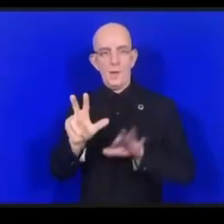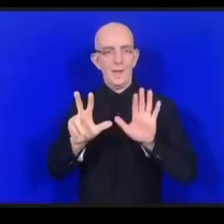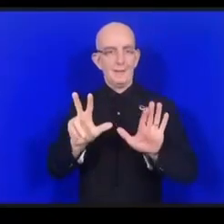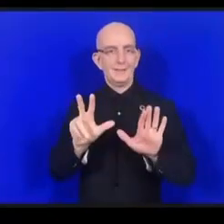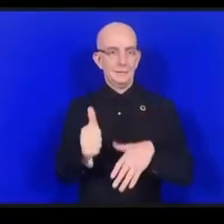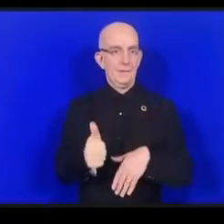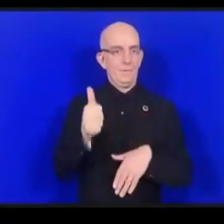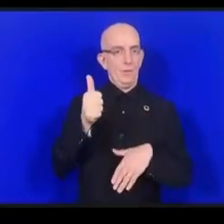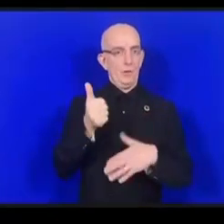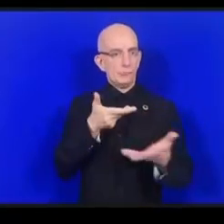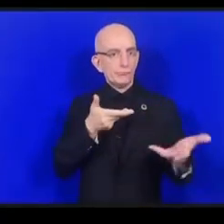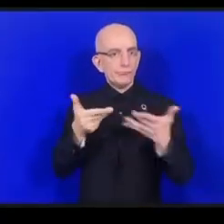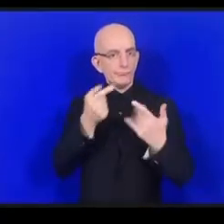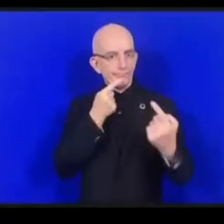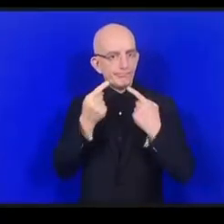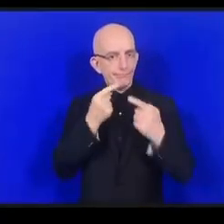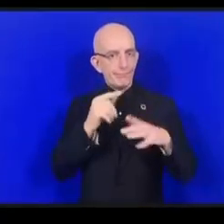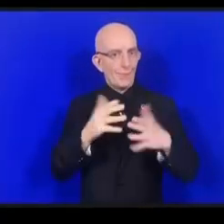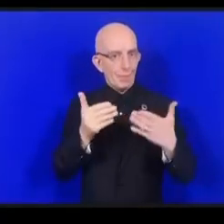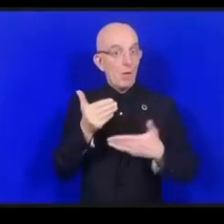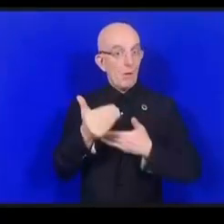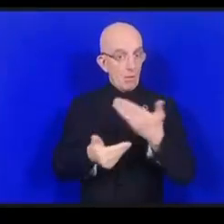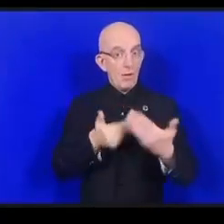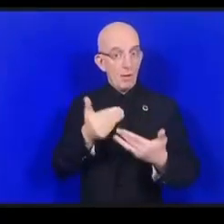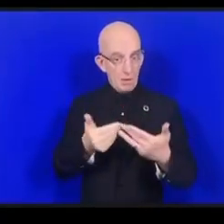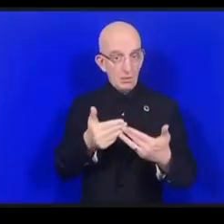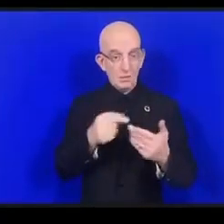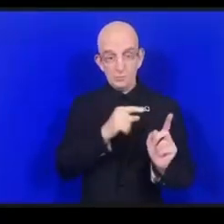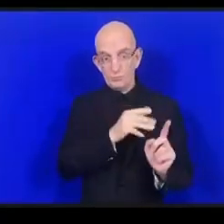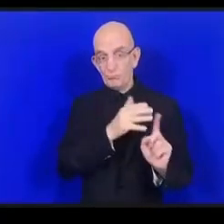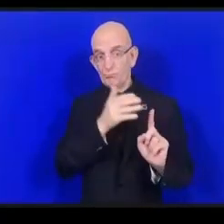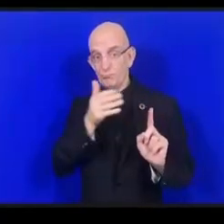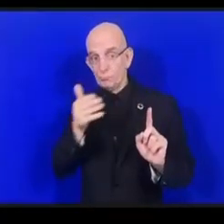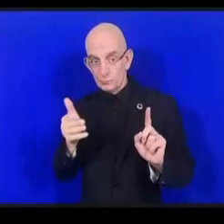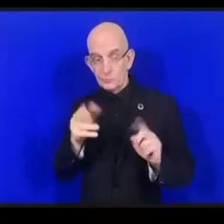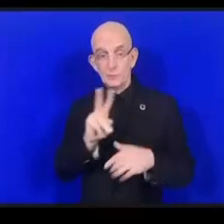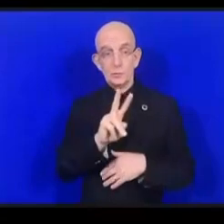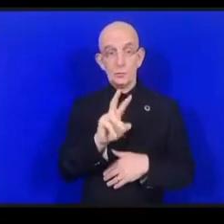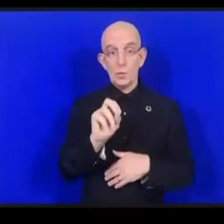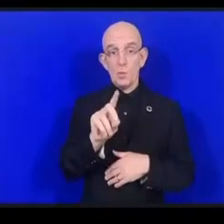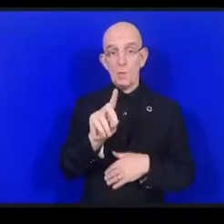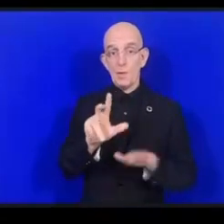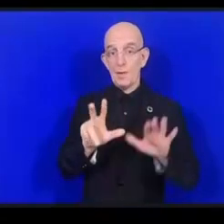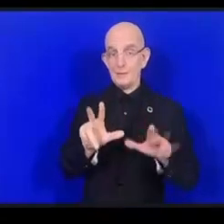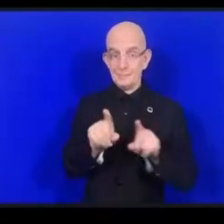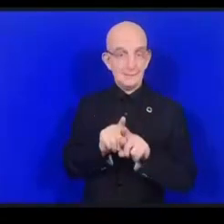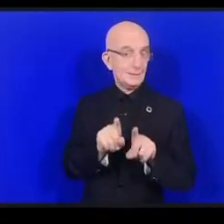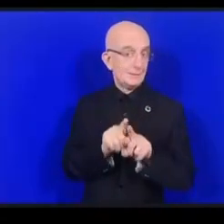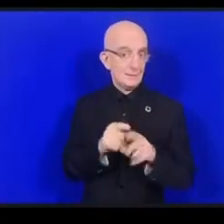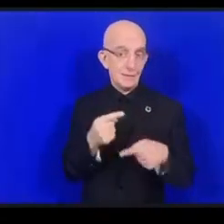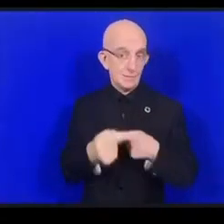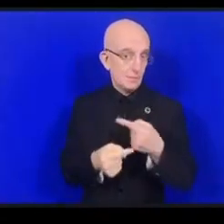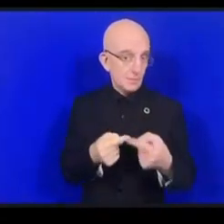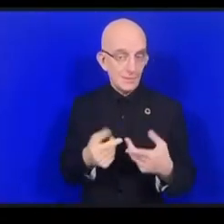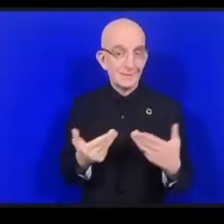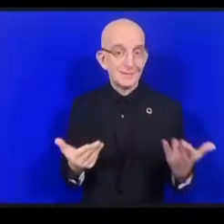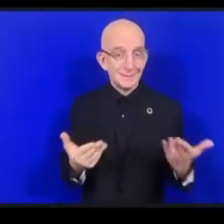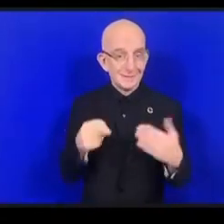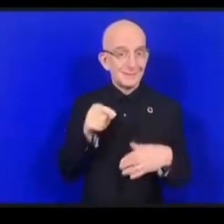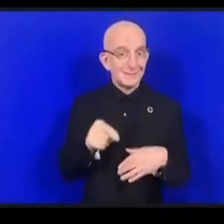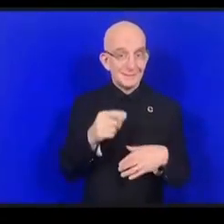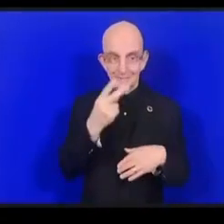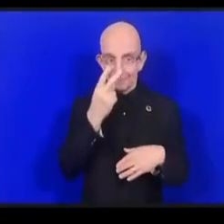وفي عام 2018 عندما تم إصدار الممارسات